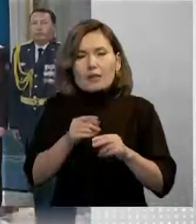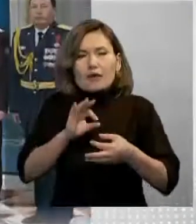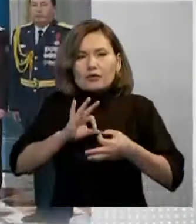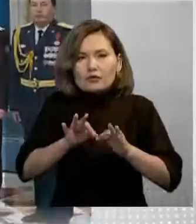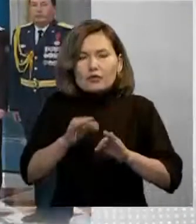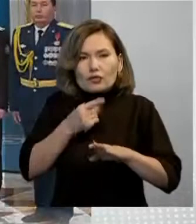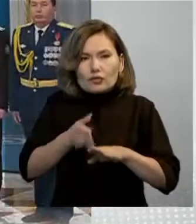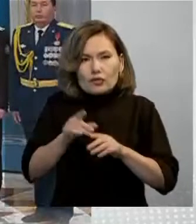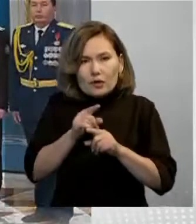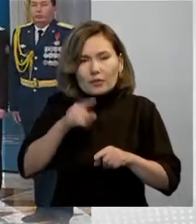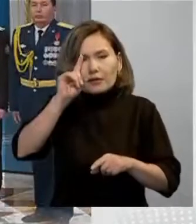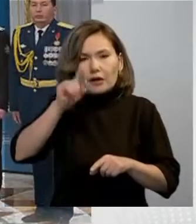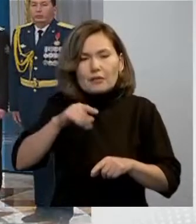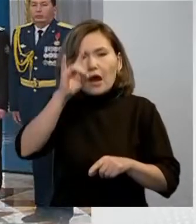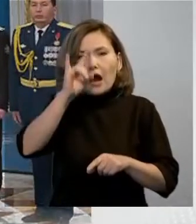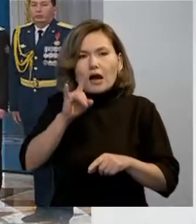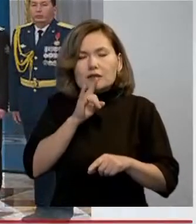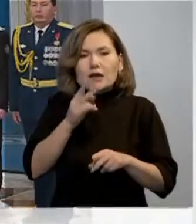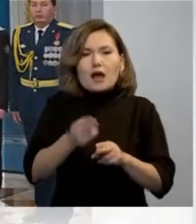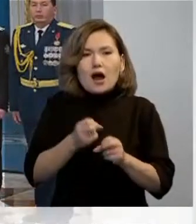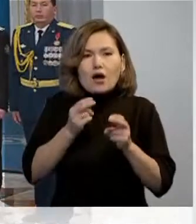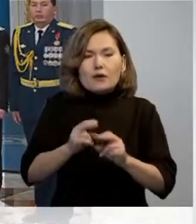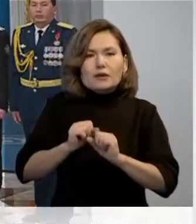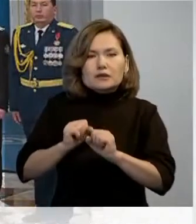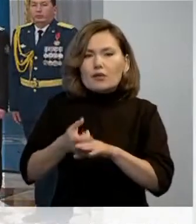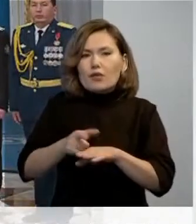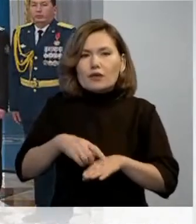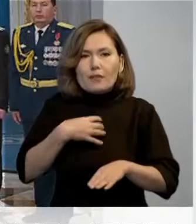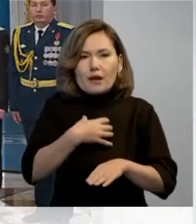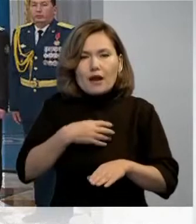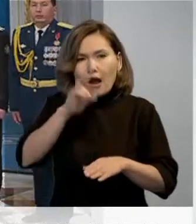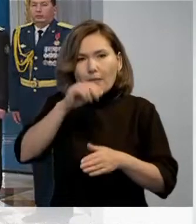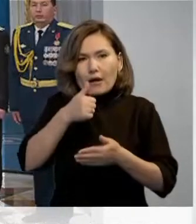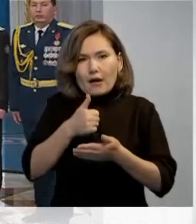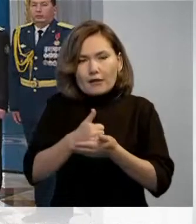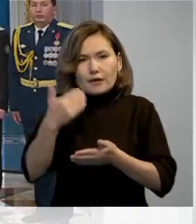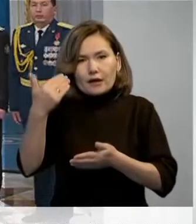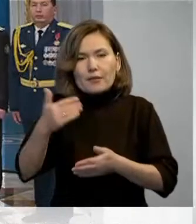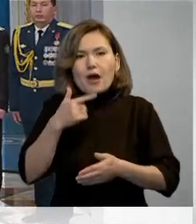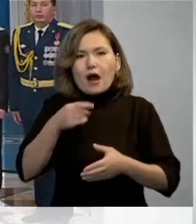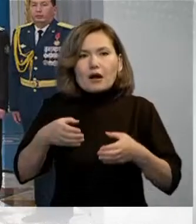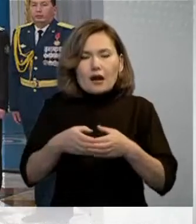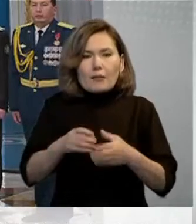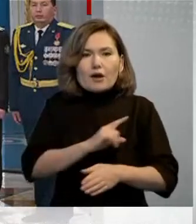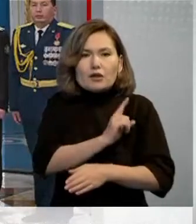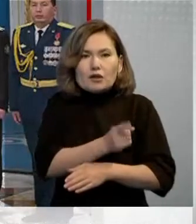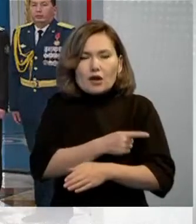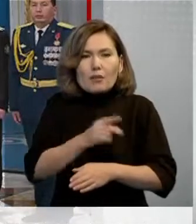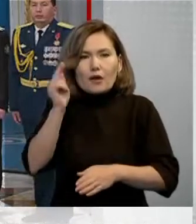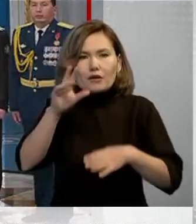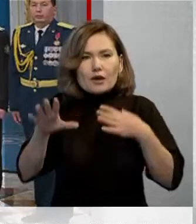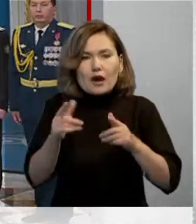күрделі екеніне тоқтауып, елдің қауіпсіздігін сақтау маңызды міндеттеді. Мемлекет қарулы күштердің жауынгерлік әзірлігін артыруға.